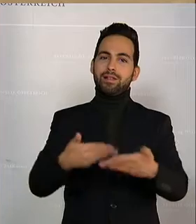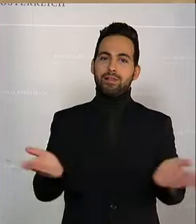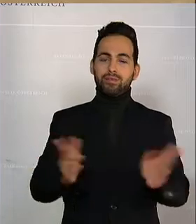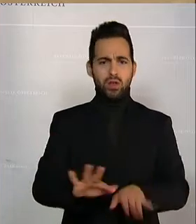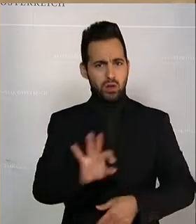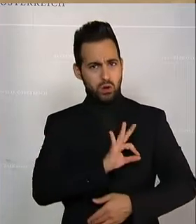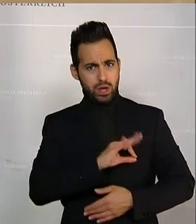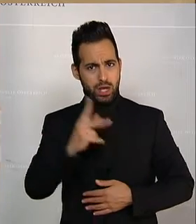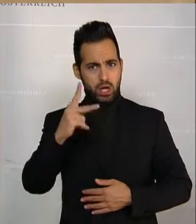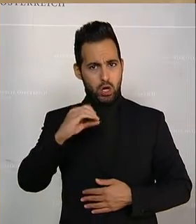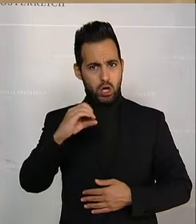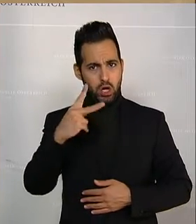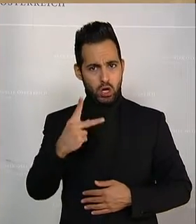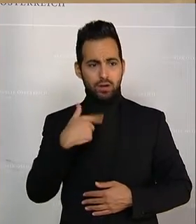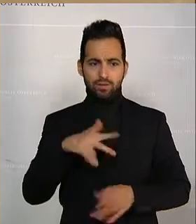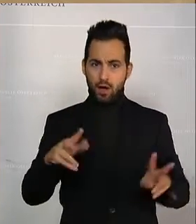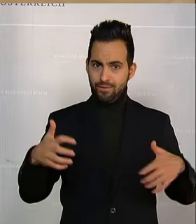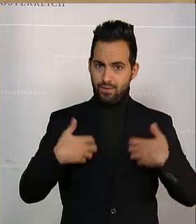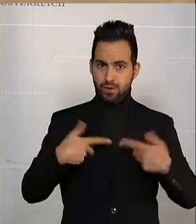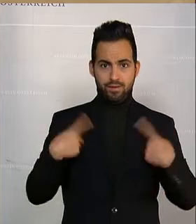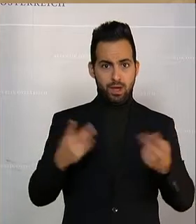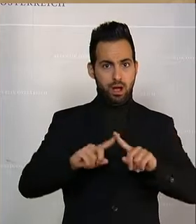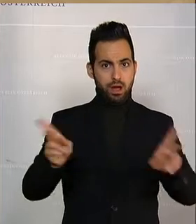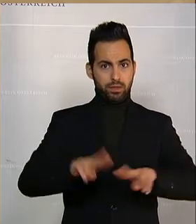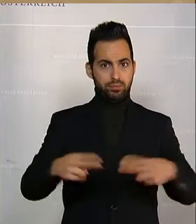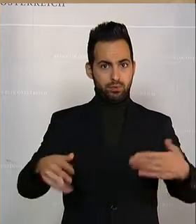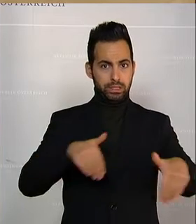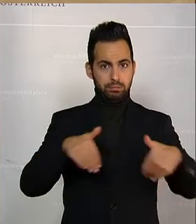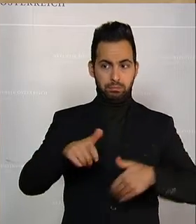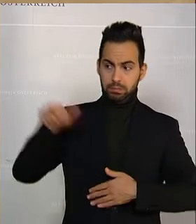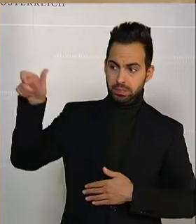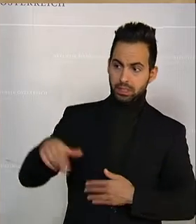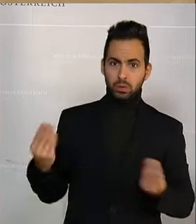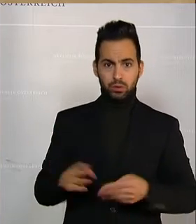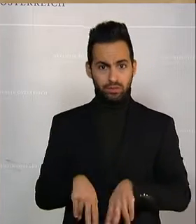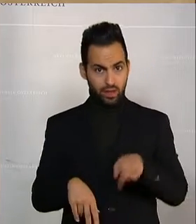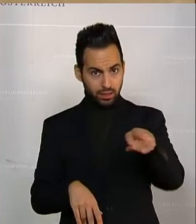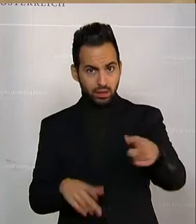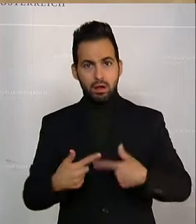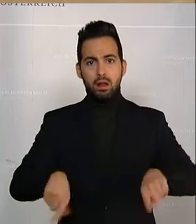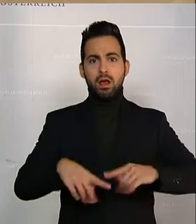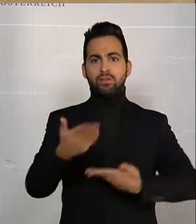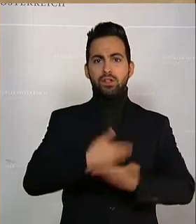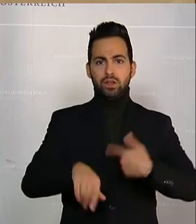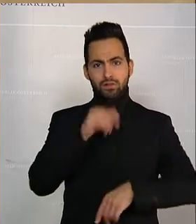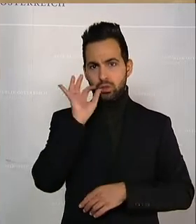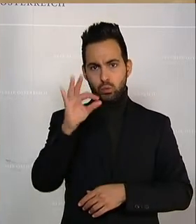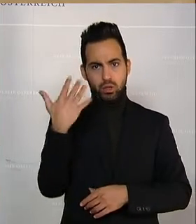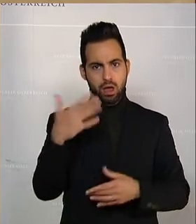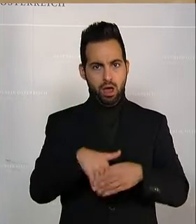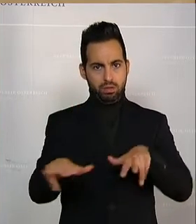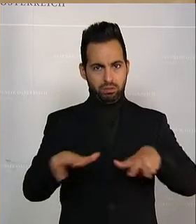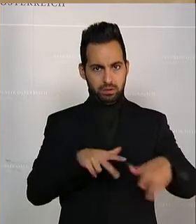Köck, ich bin froh, dass wir eine andere Bundesministerin haben, denn bei Ihnen, glaube ich, wäre die Landwirtschaft nicht in guten Händen.